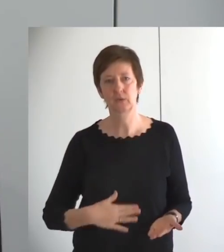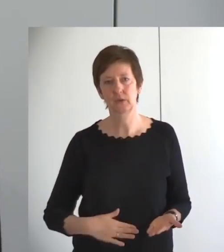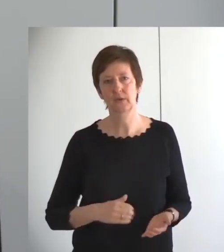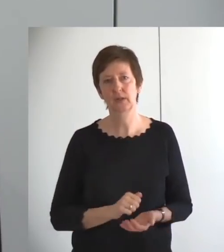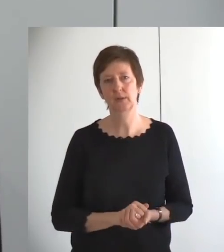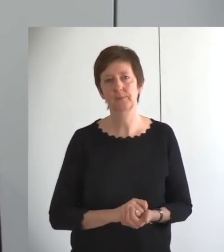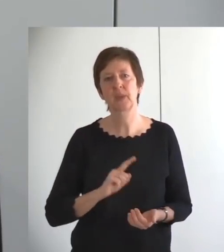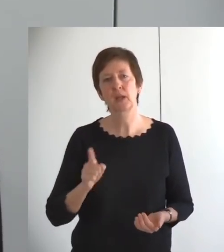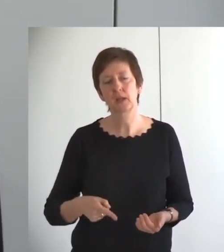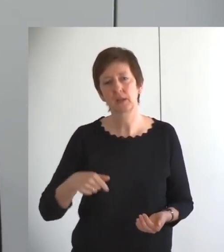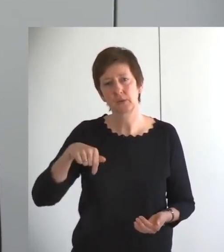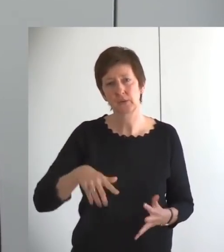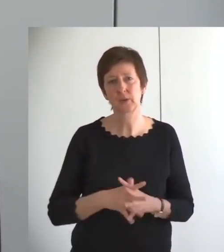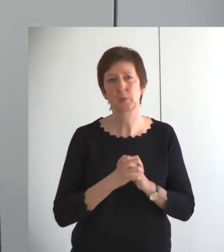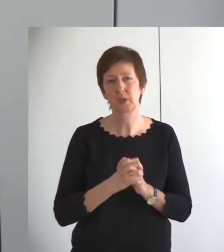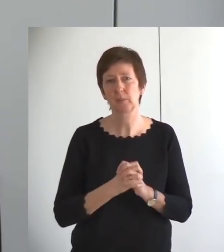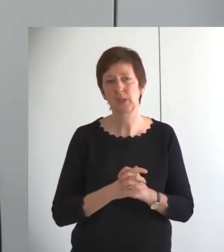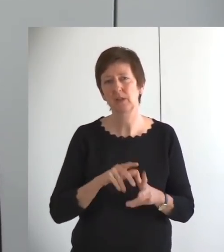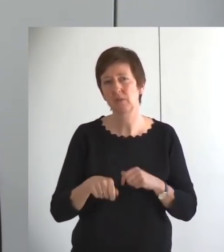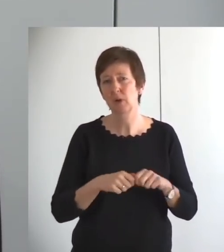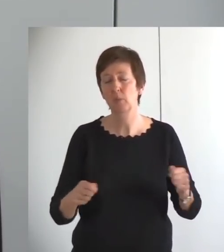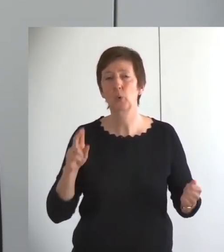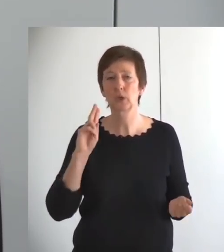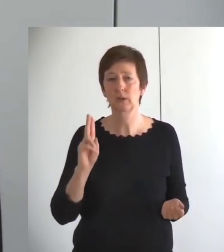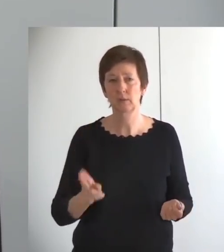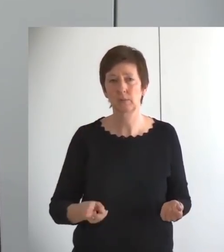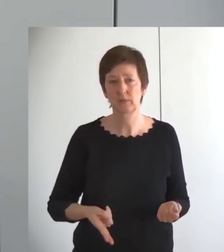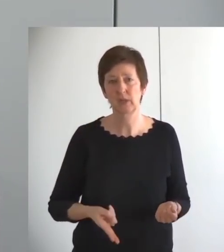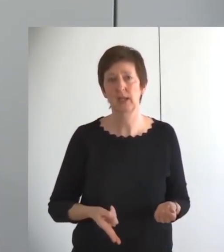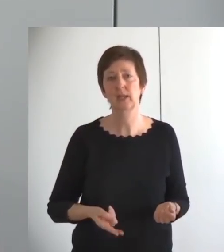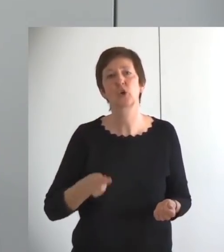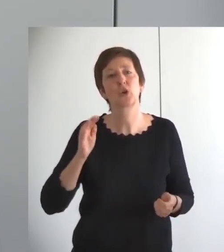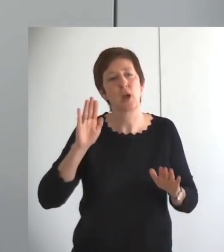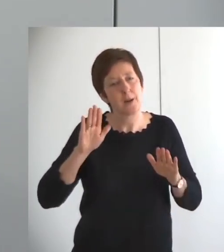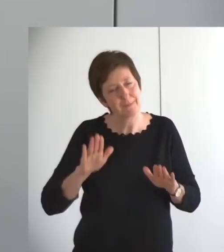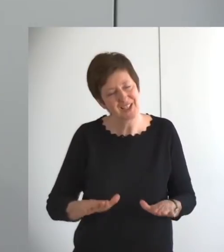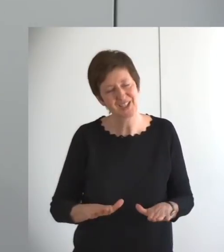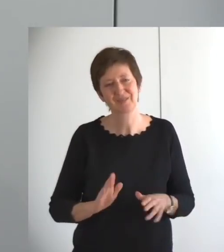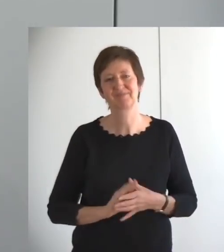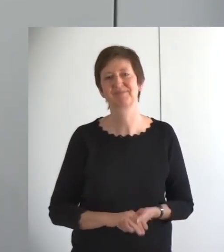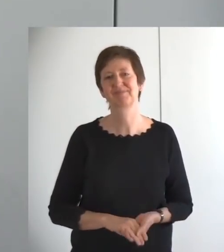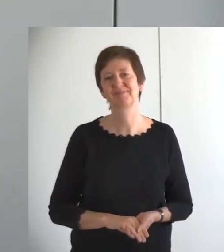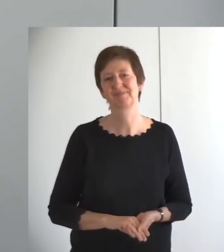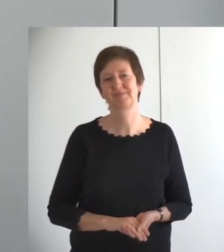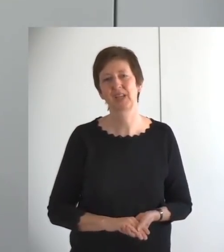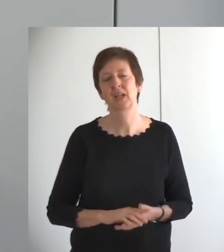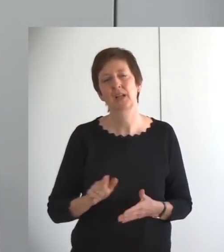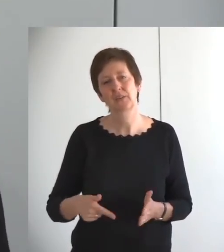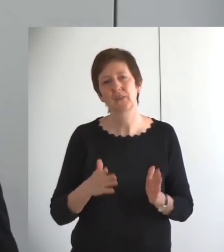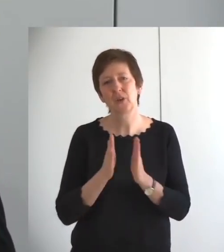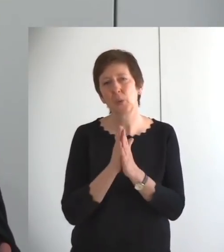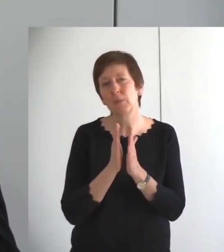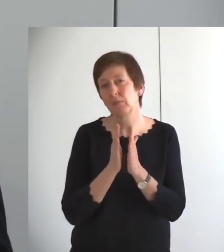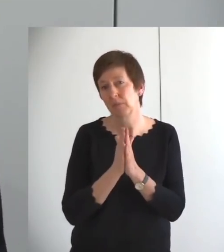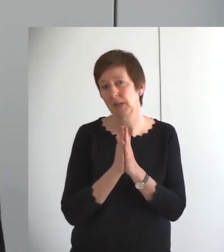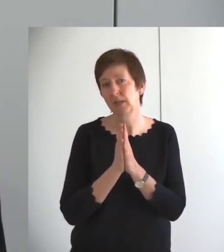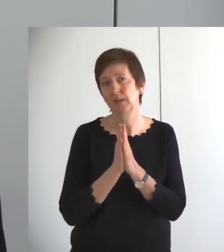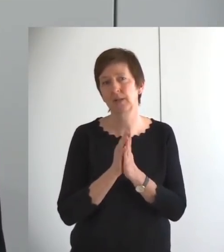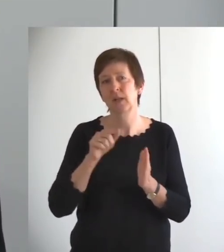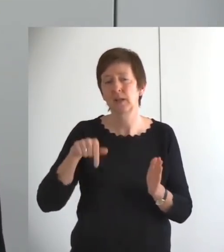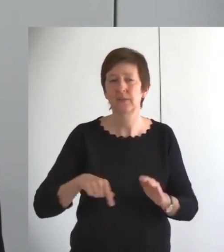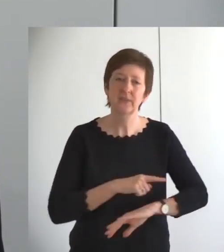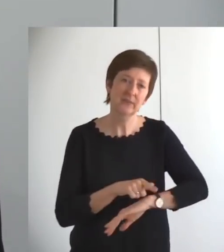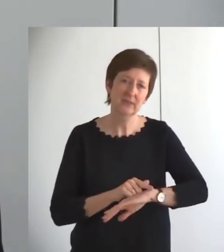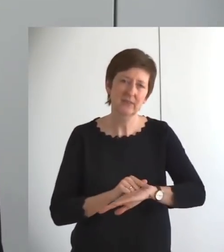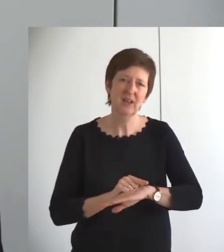Lasst uns im Gebet miteinander verbunden bleiben und lasst uns auch darum bitten, dass diese Zeit